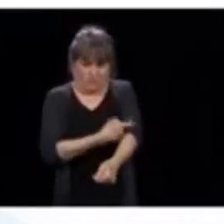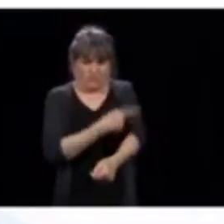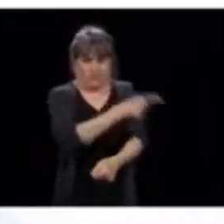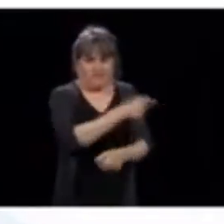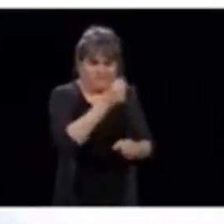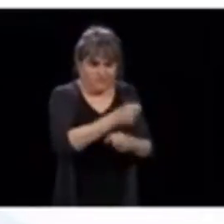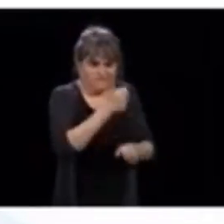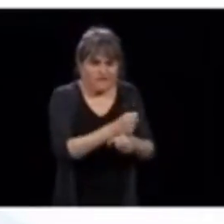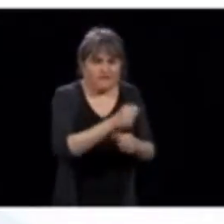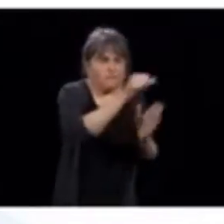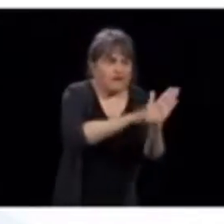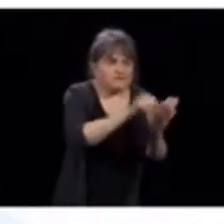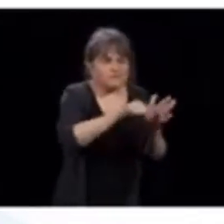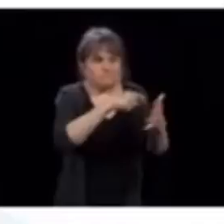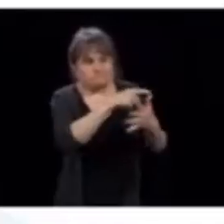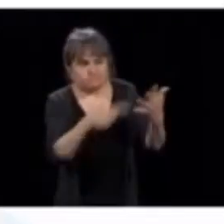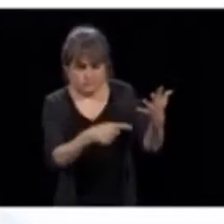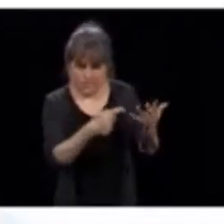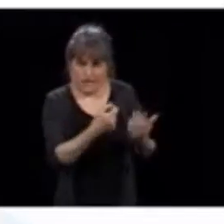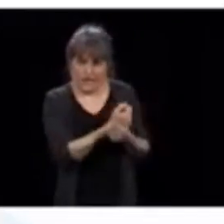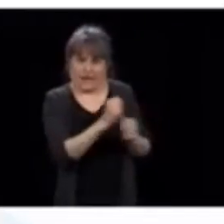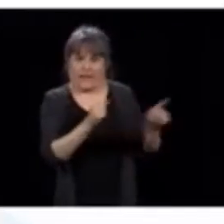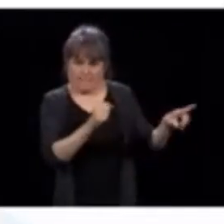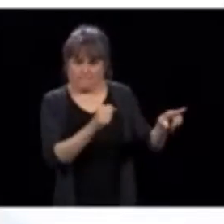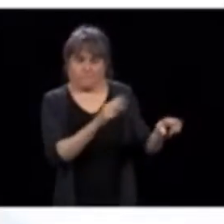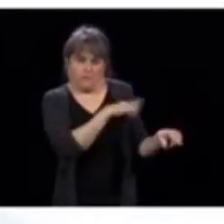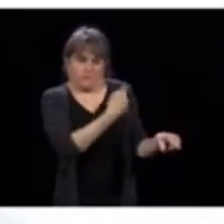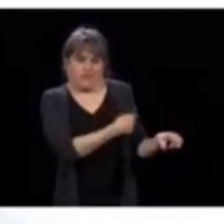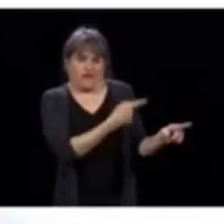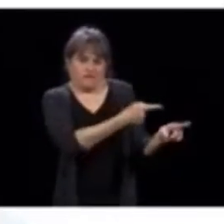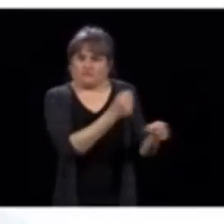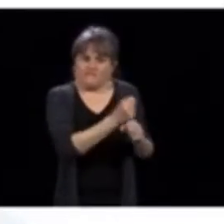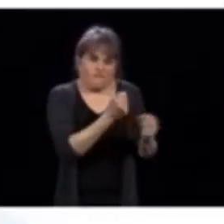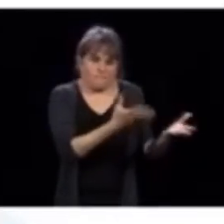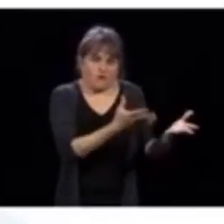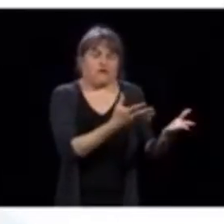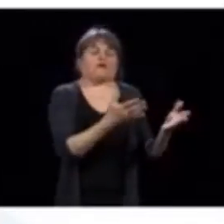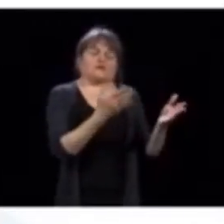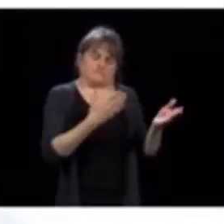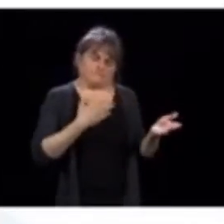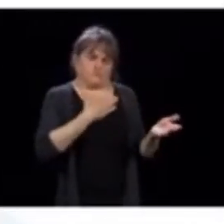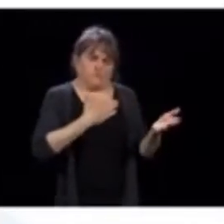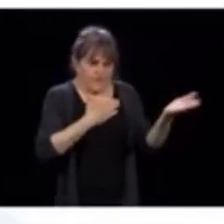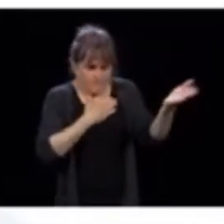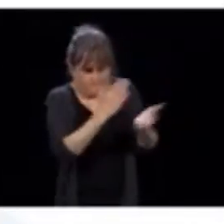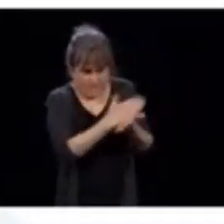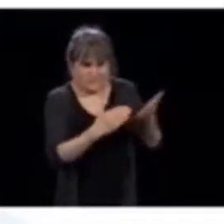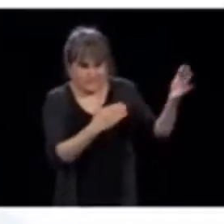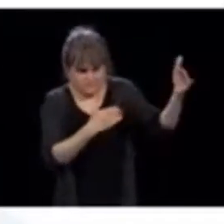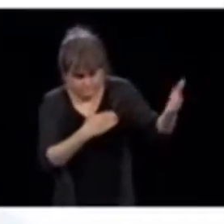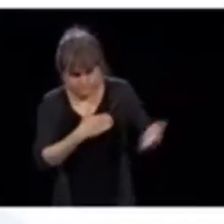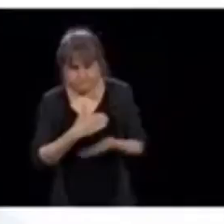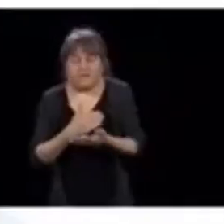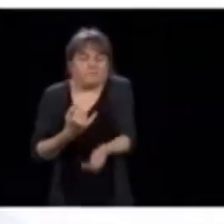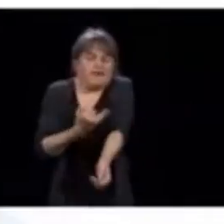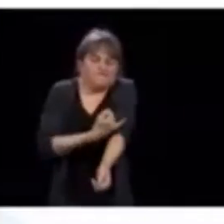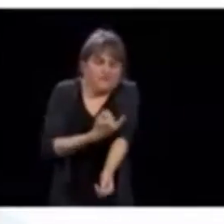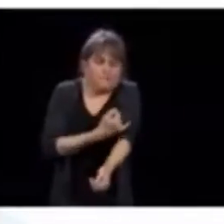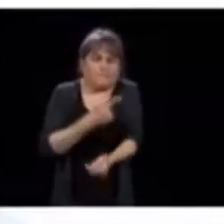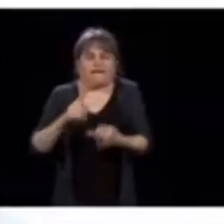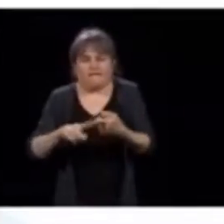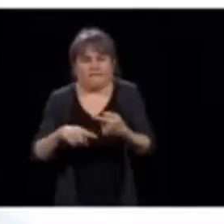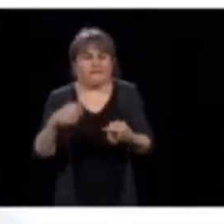étaient disponibles dans les hôpitaux, on prend une partie de ces médecins spécialistes, les